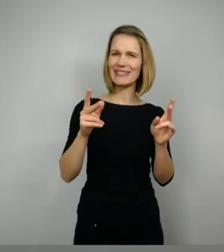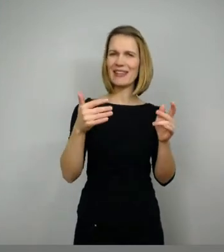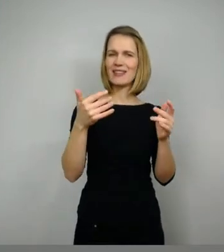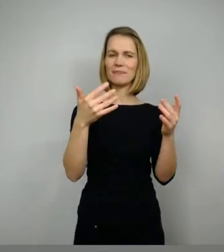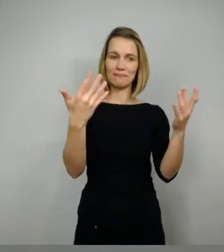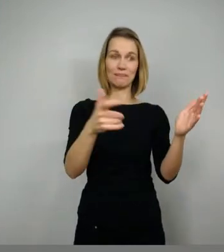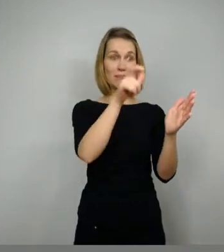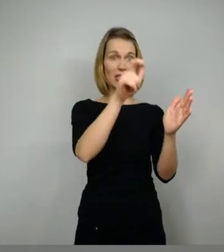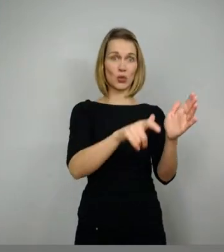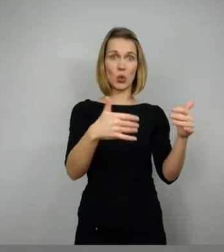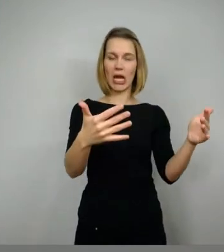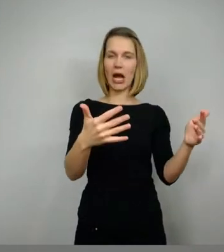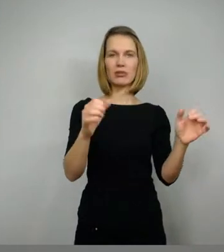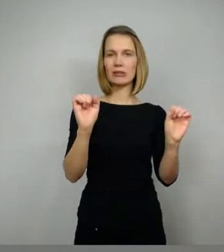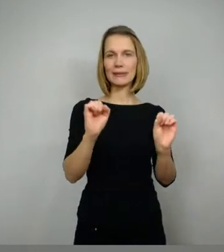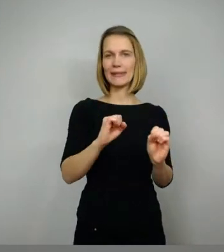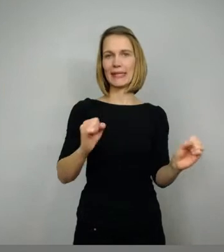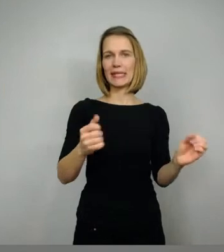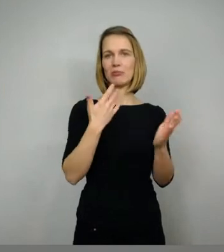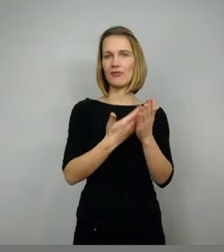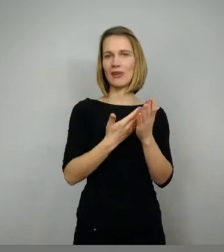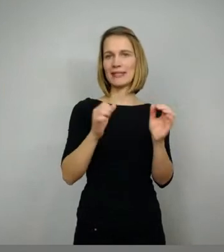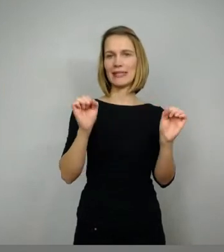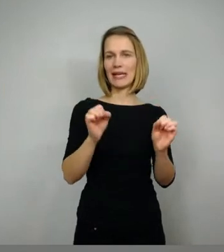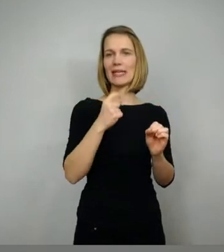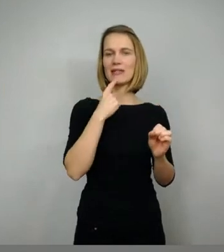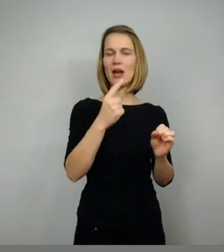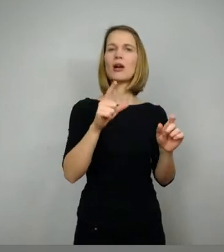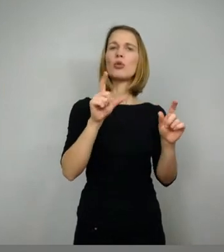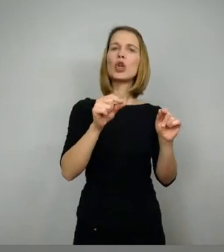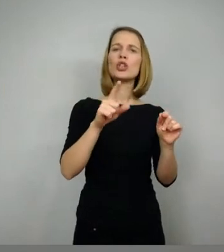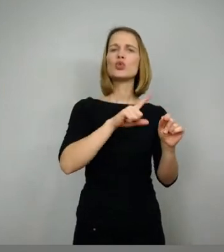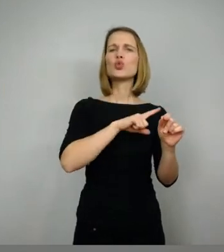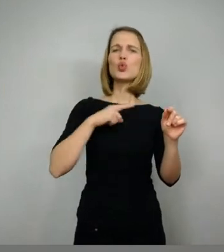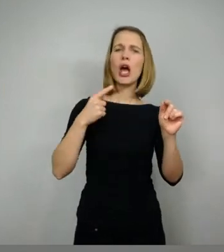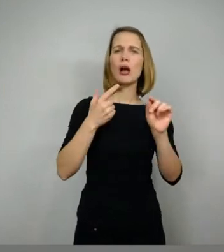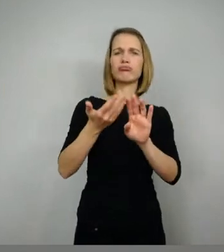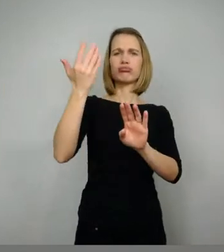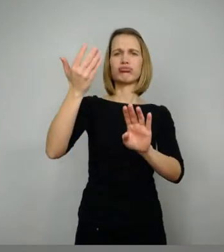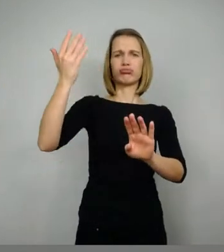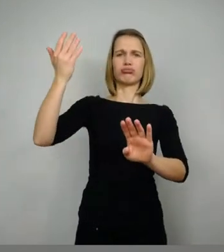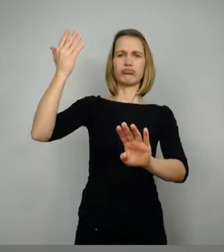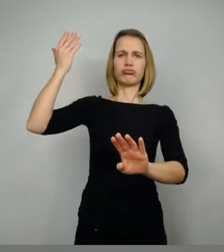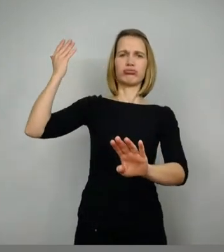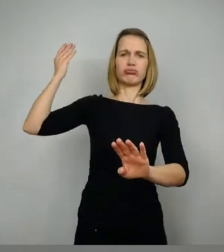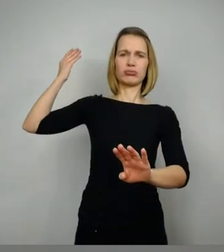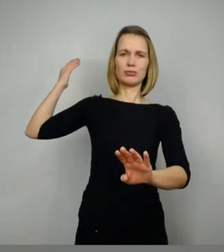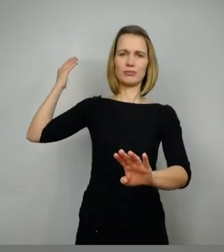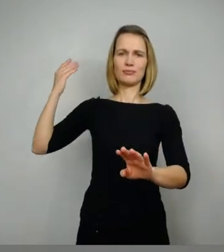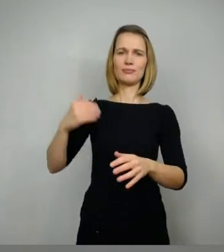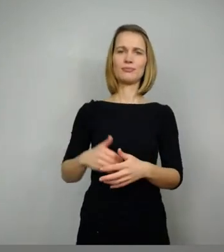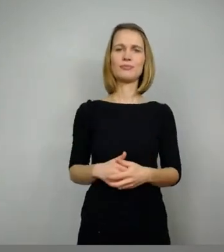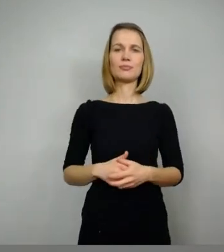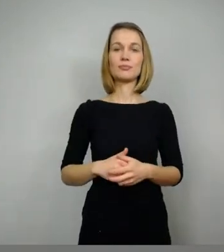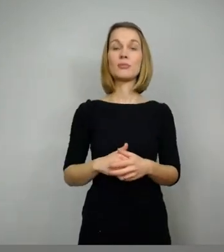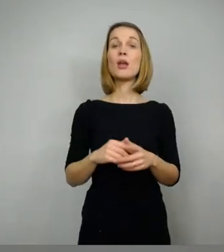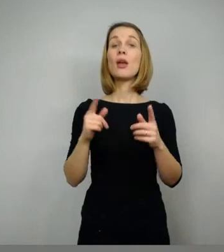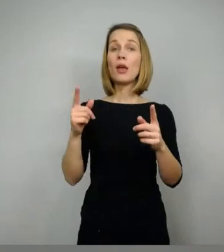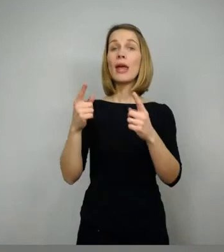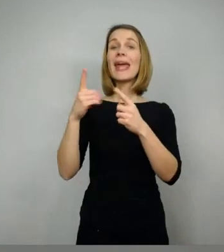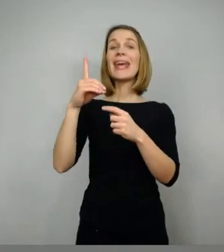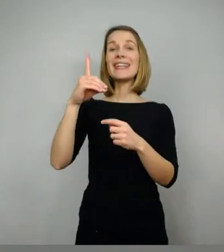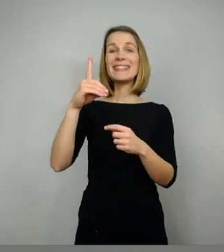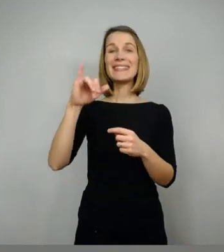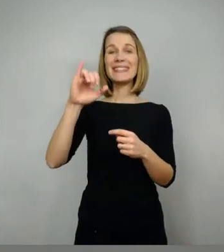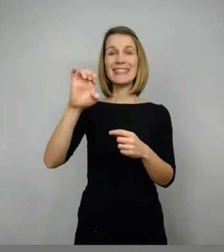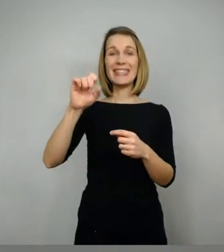für Siegfried in der Geschichte. Dazu ist es einfach zu lange zurück. Also anders als bei Dietrich hier Oderich, wo wir diese Bezüge sehr viel klarer machen